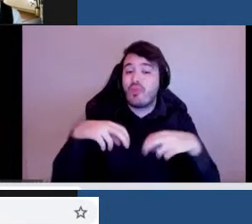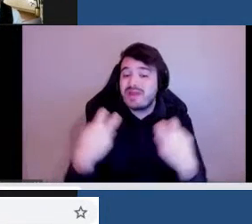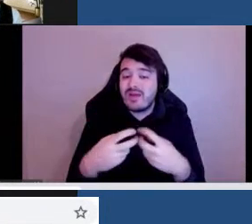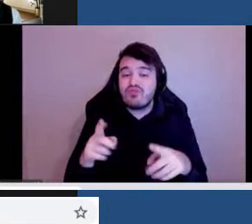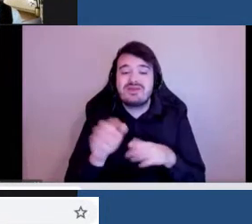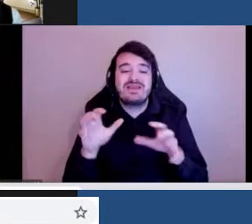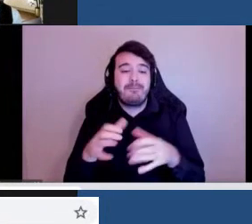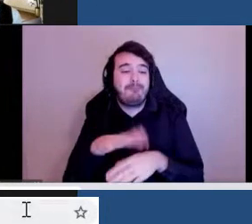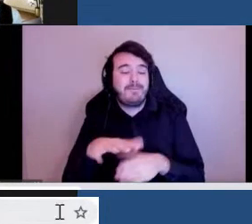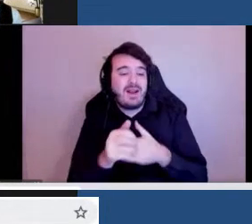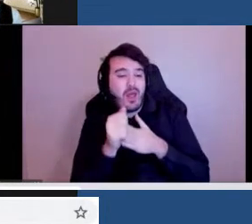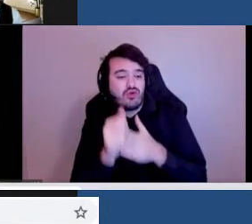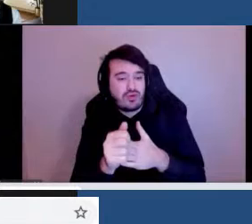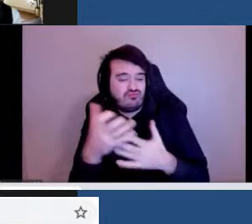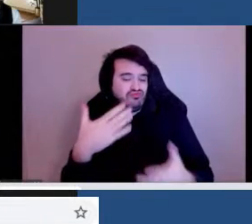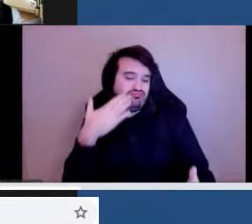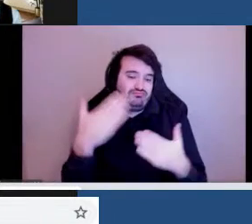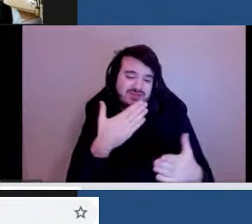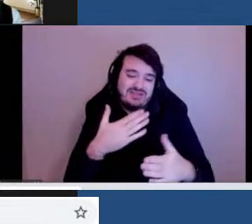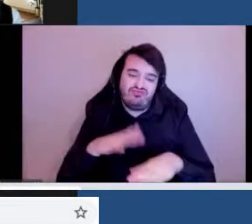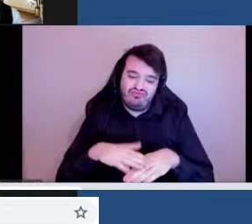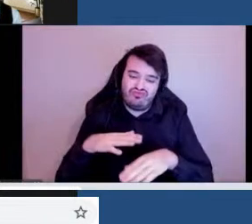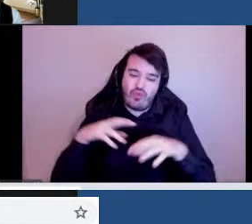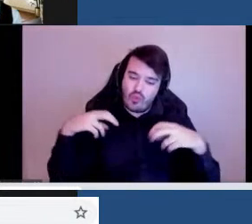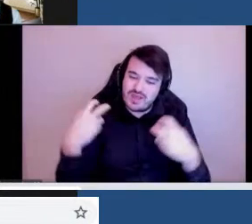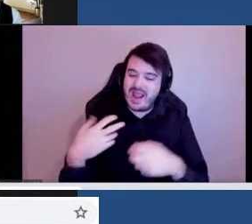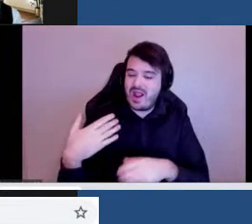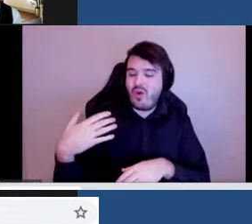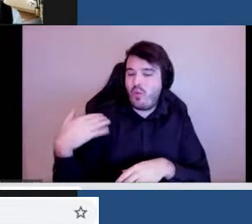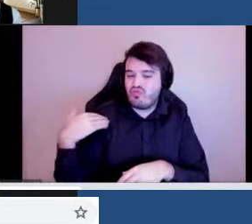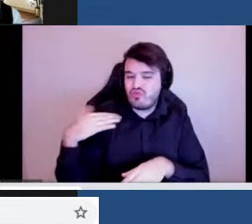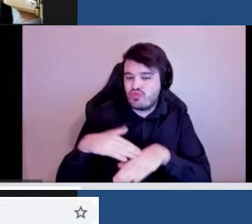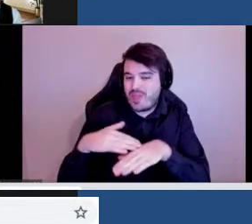consultatif qui se sont joints avec nous.